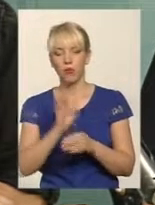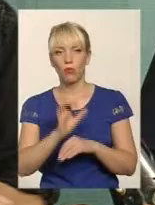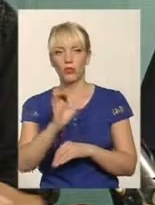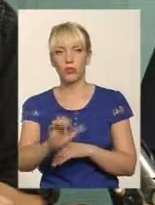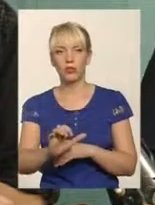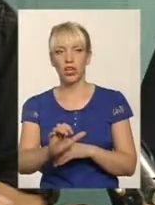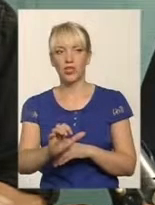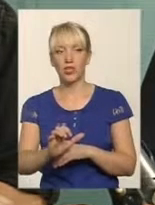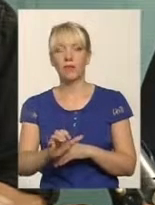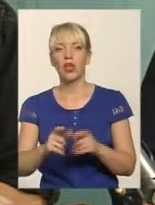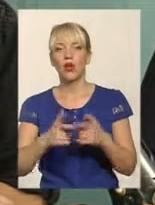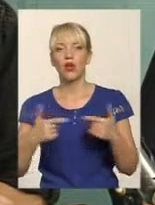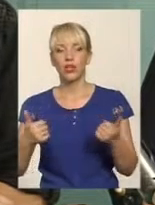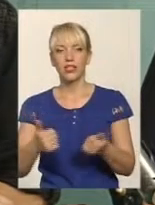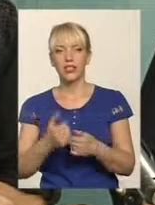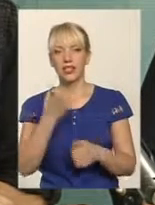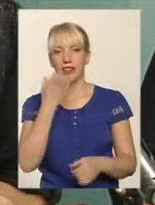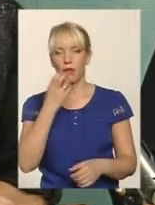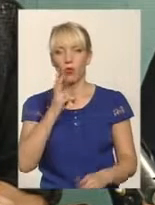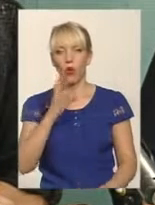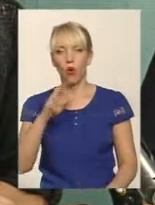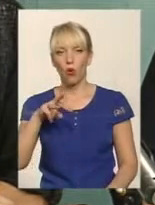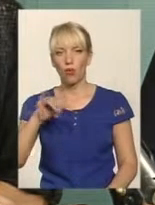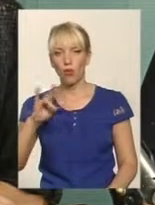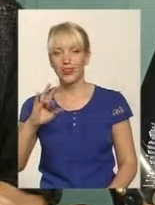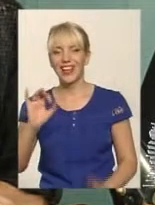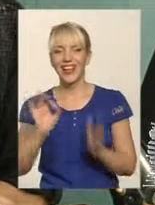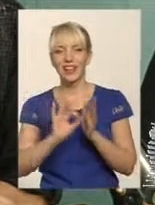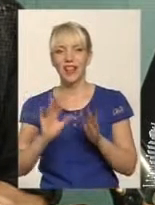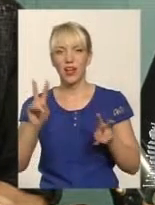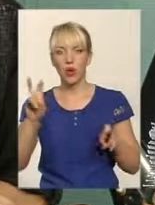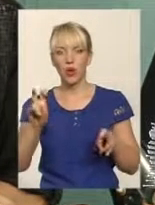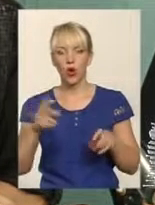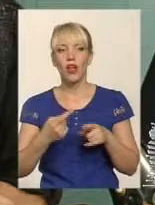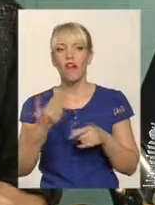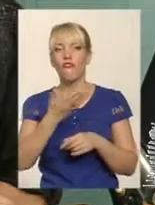організація «Теплокомуненерго», як комунальне наше підприємство.